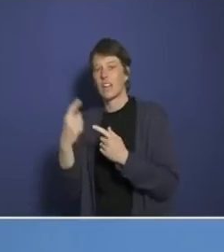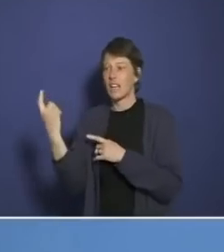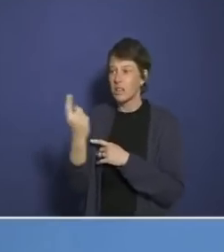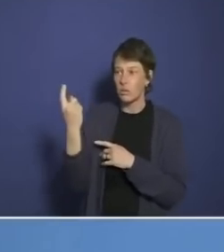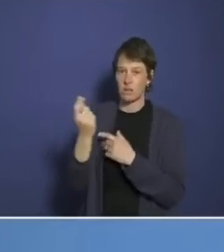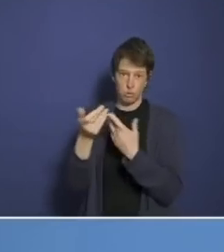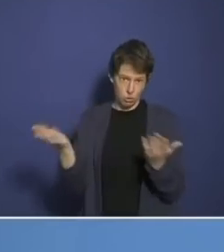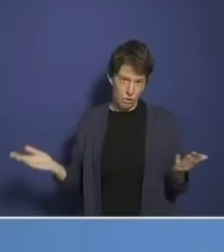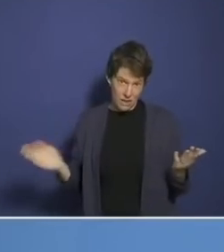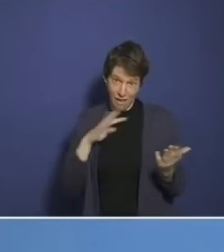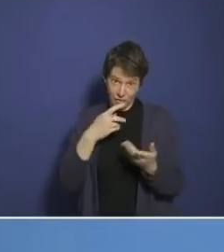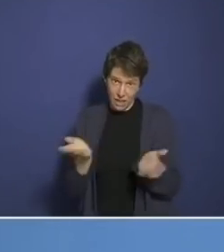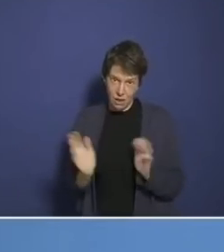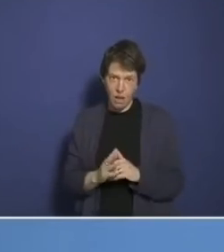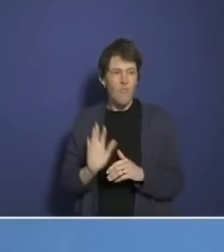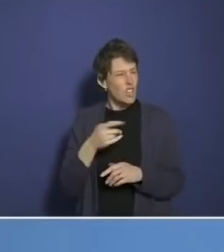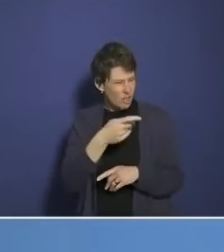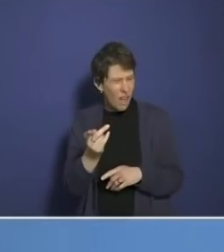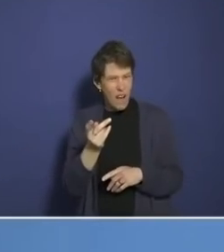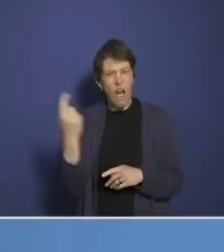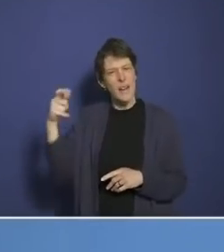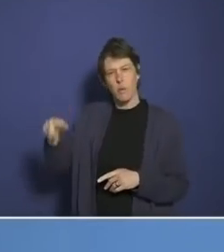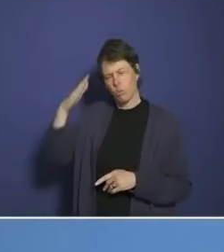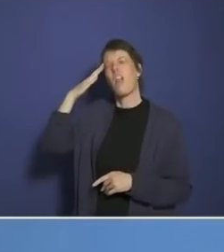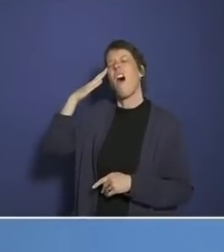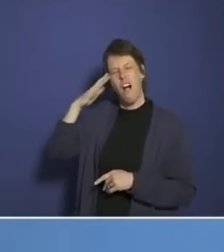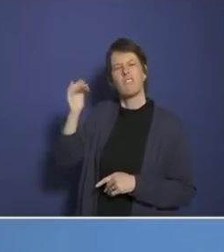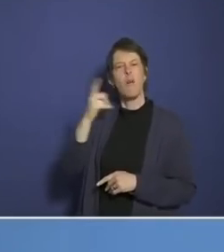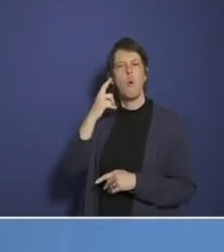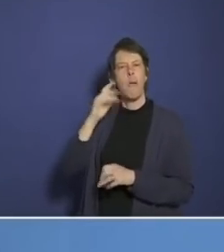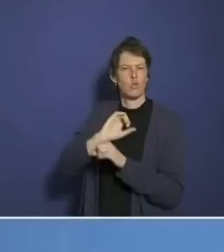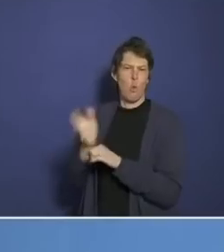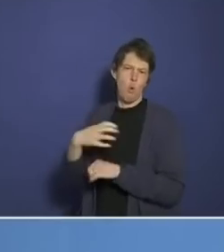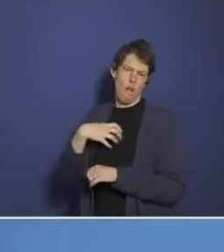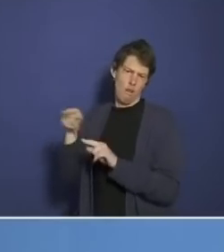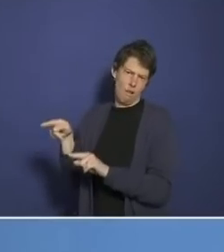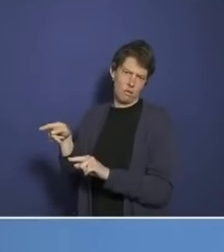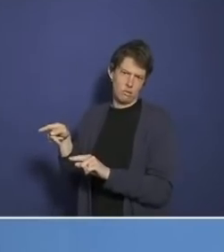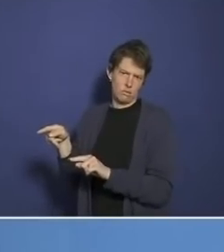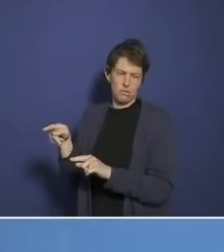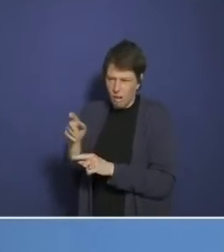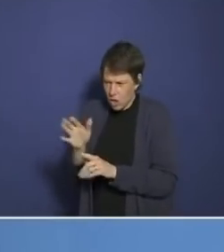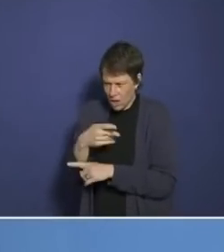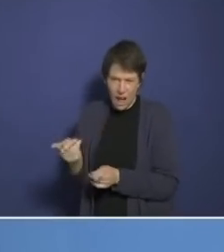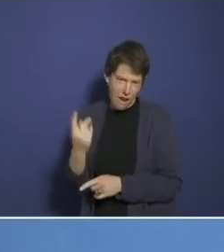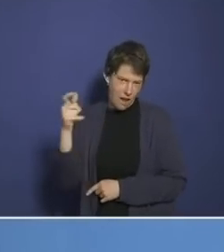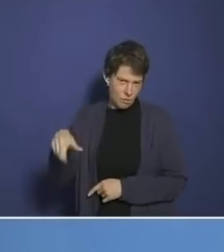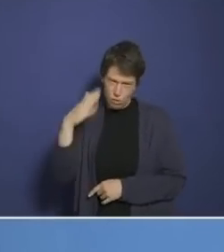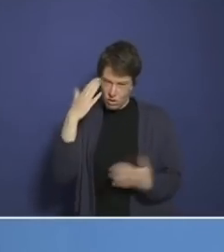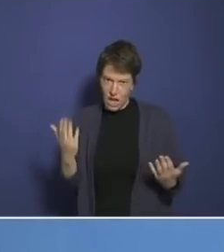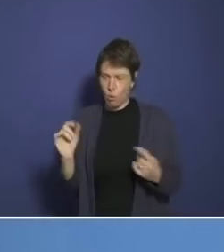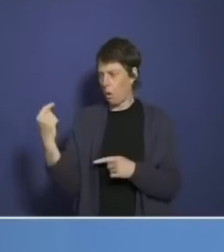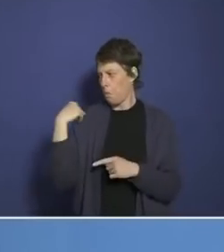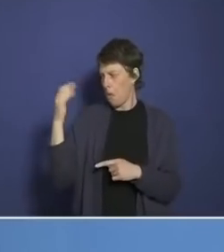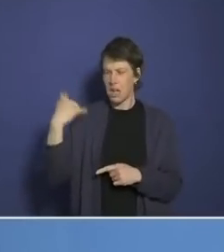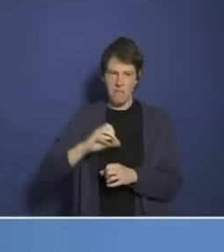Auch hier wieder Framing vom Feinsten. Es geht um die Inzidenz. Dabei hat man schon lange erkannt, dass die Inzidenz eben nicht entscheidend